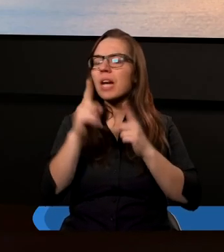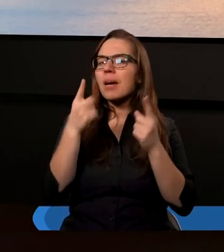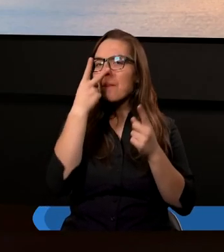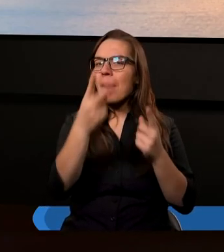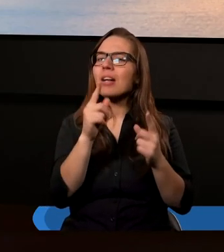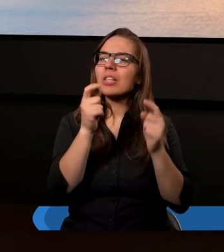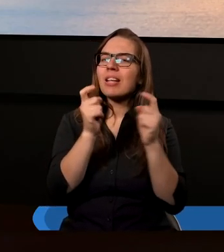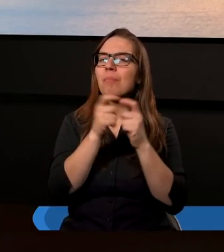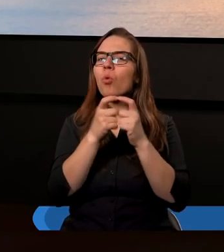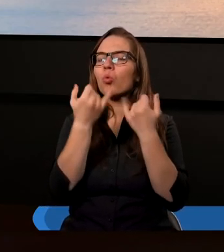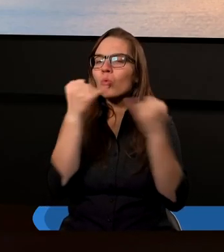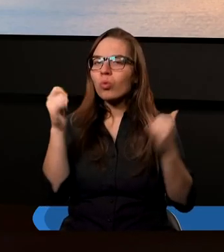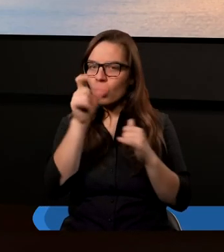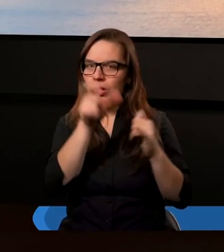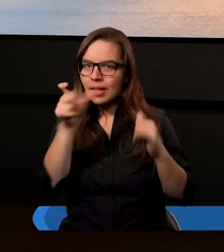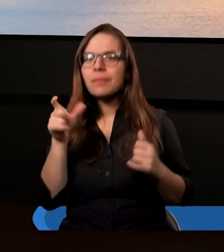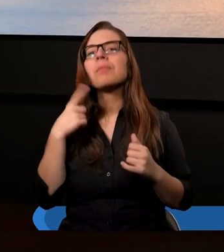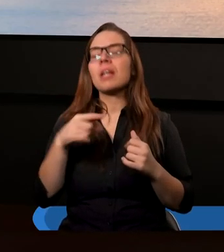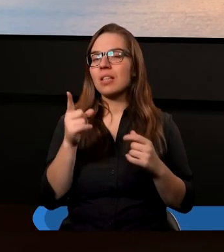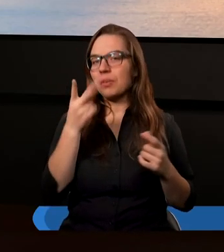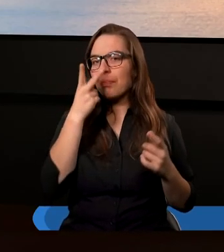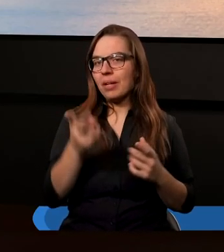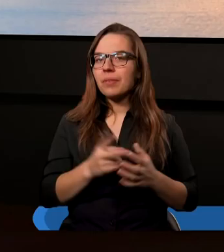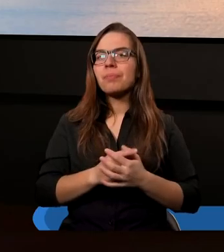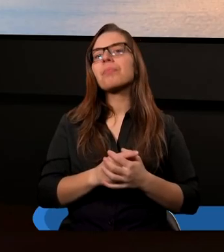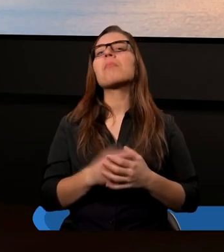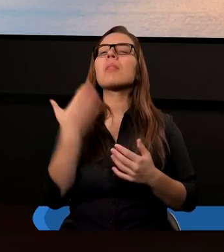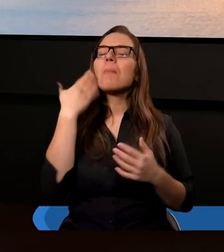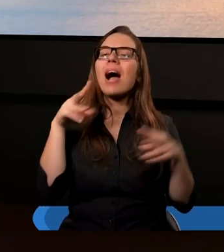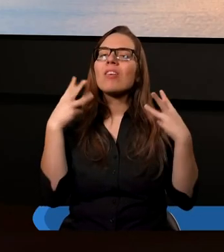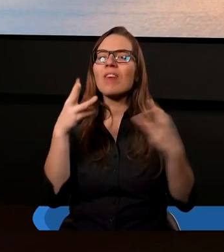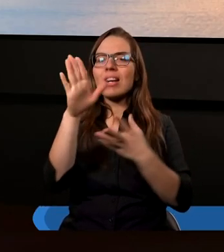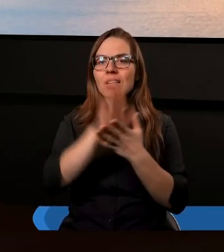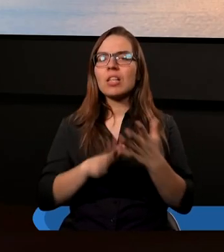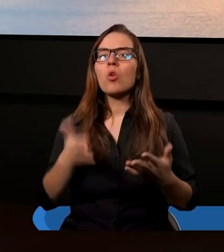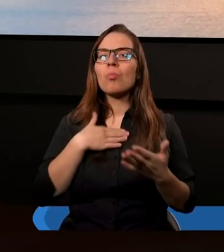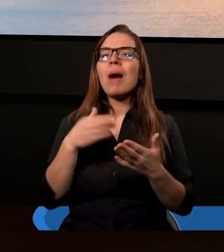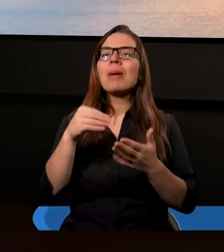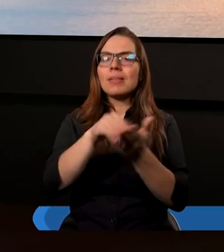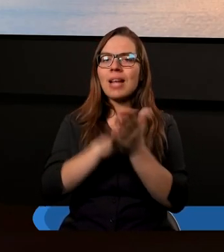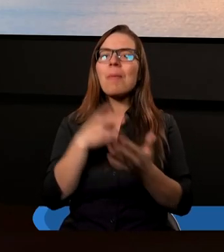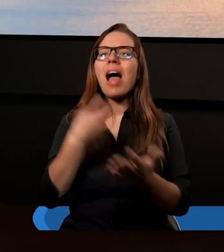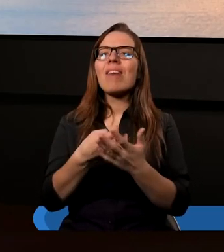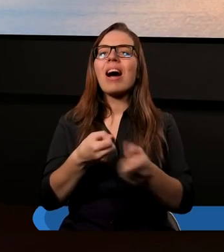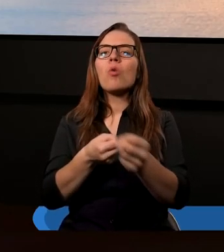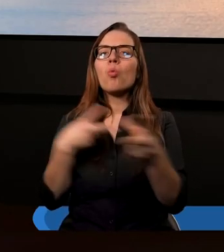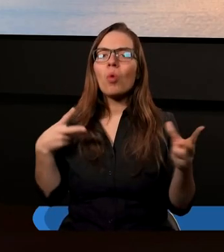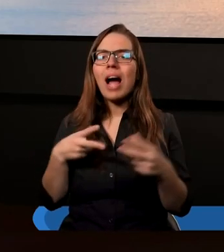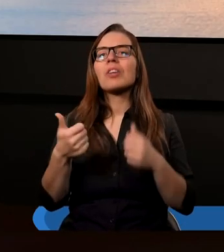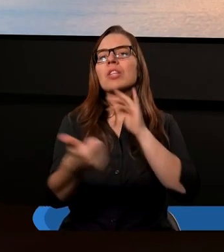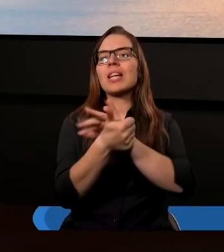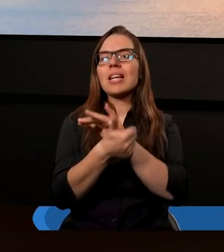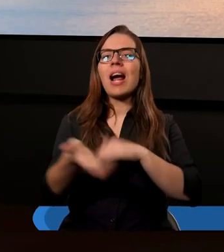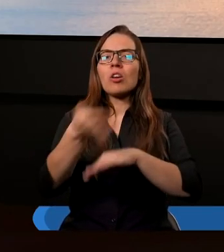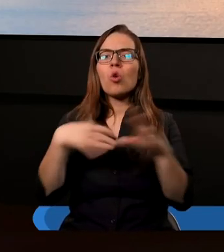zawsze, jak Pan Marek mówił, patrzymy na siebie, prawda. Dobrze, bardzo ważny tekst mamy zapisany w Ewangelii Łukasza, szesnasty